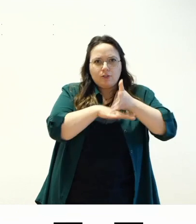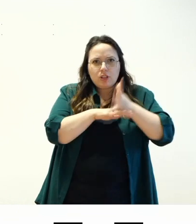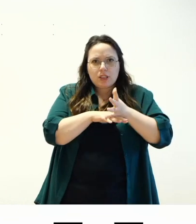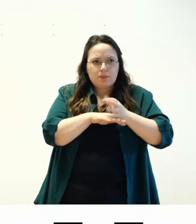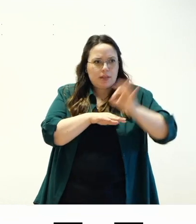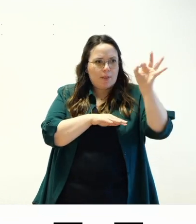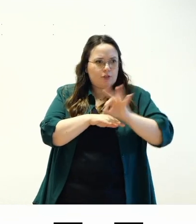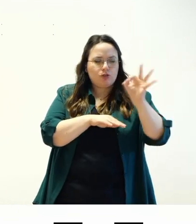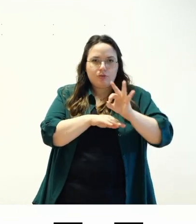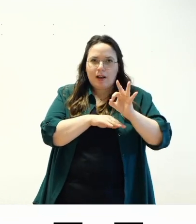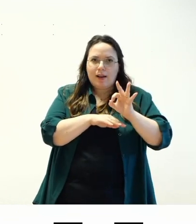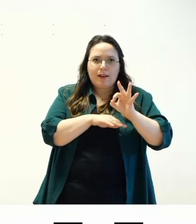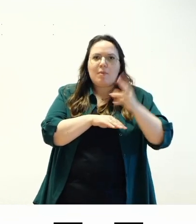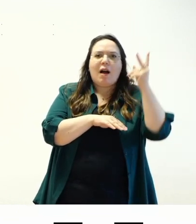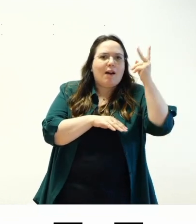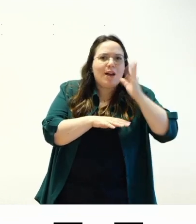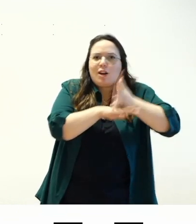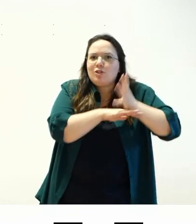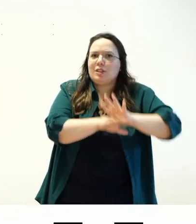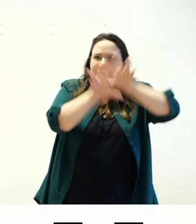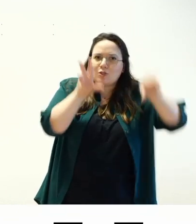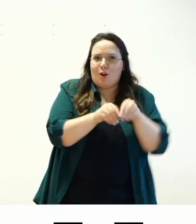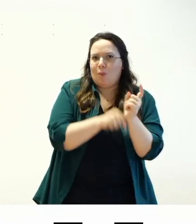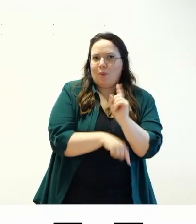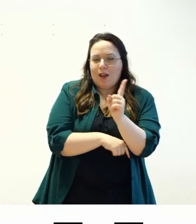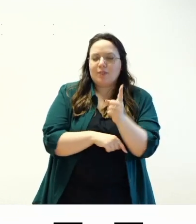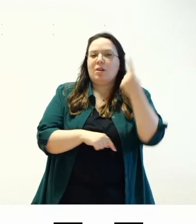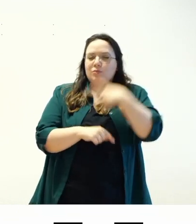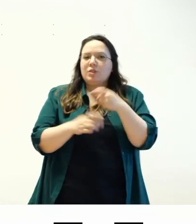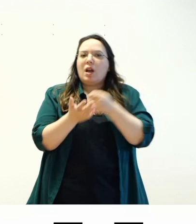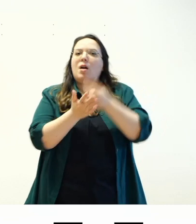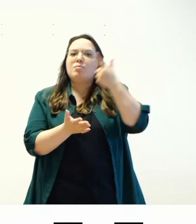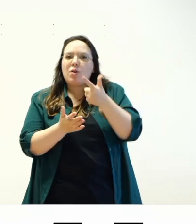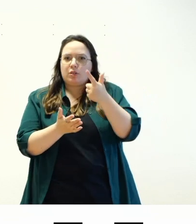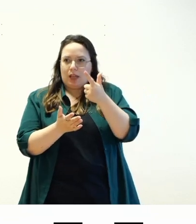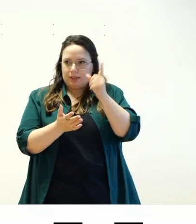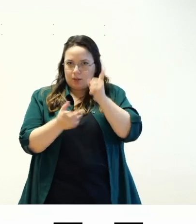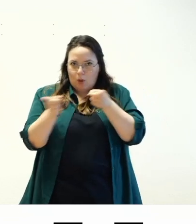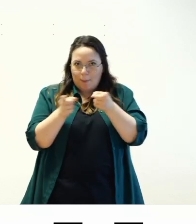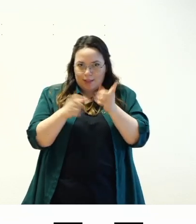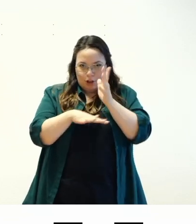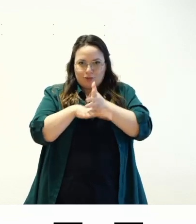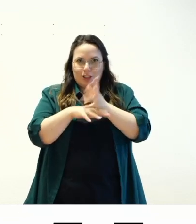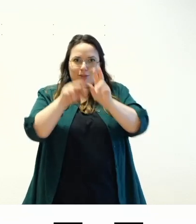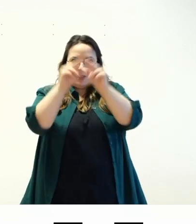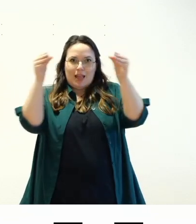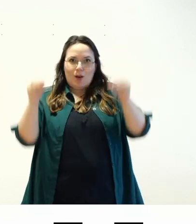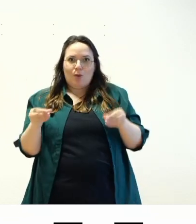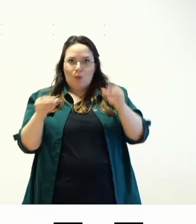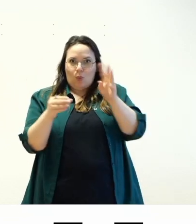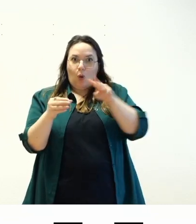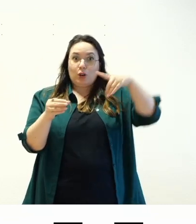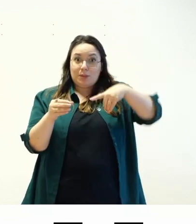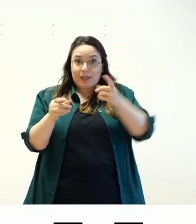per cui è importante capire veramente quali sono tutti gli aspetti che entrano in gioco quando ha a che fare con i temi di wordpress e non è